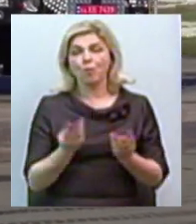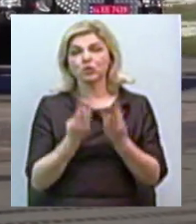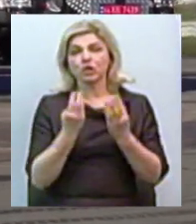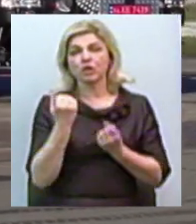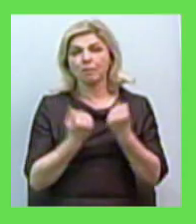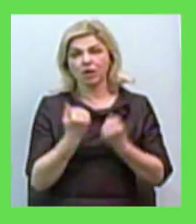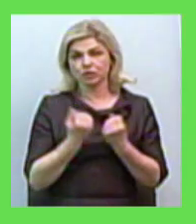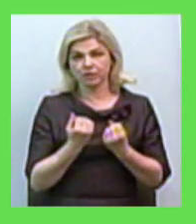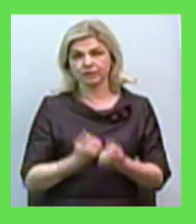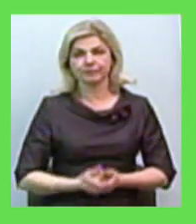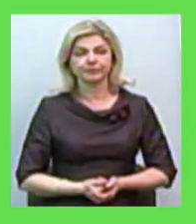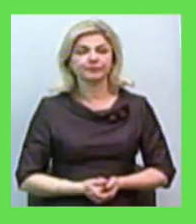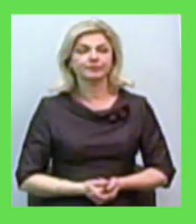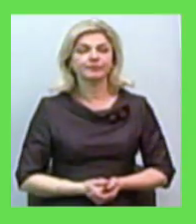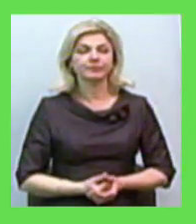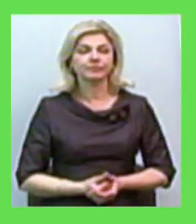рятунку.